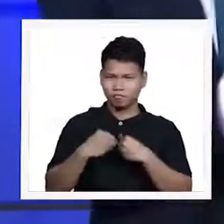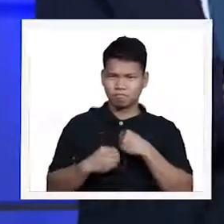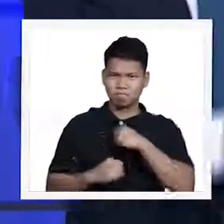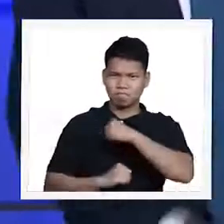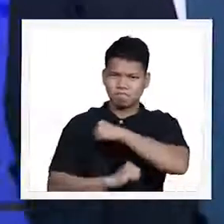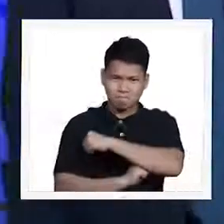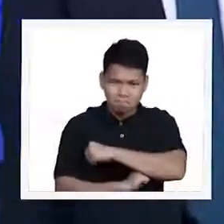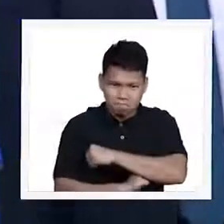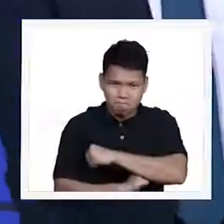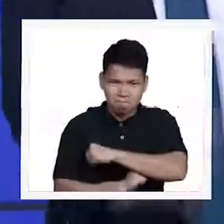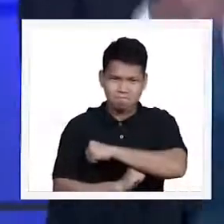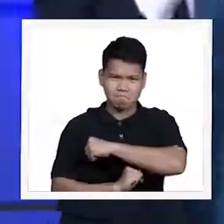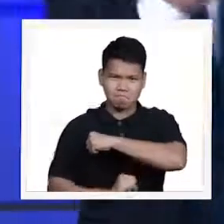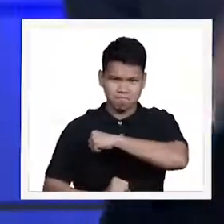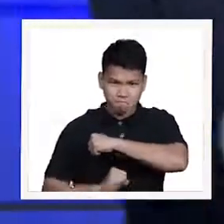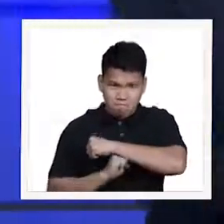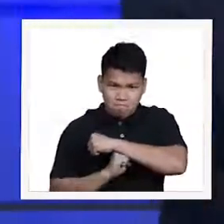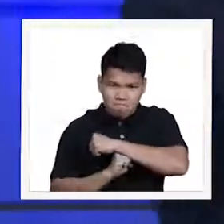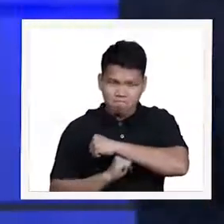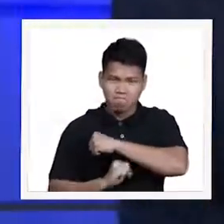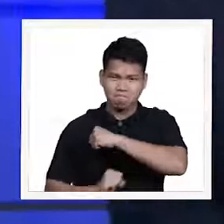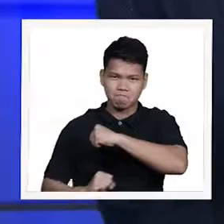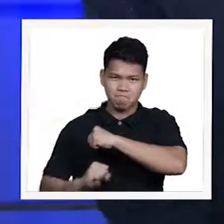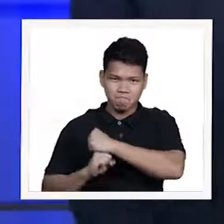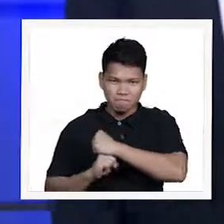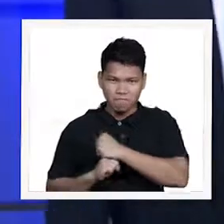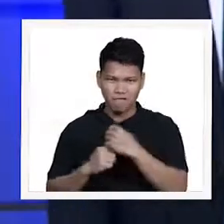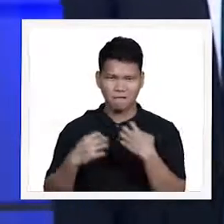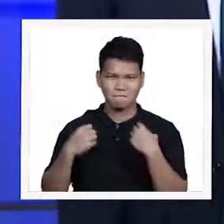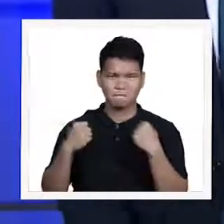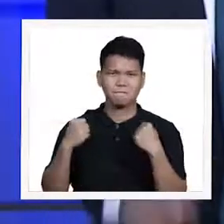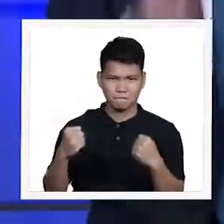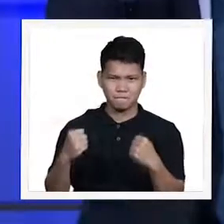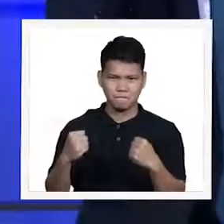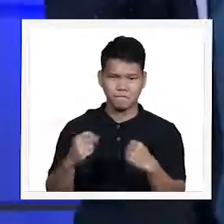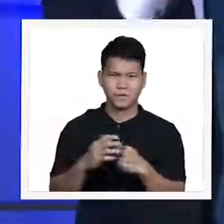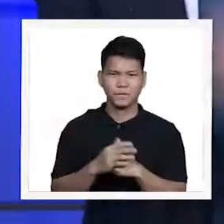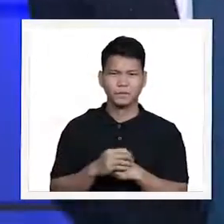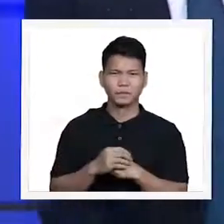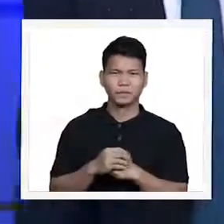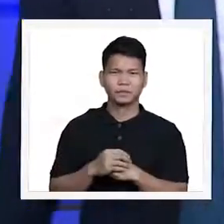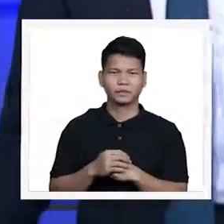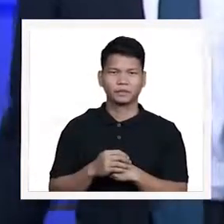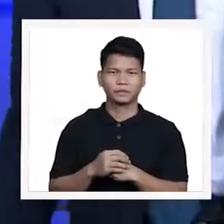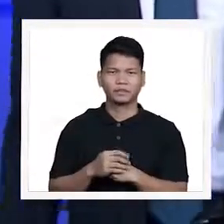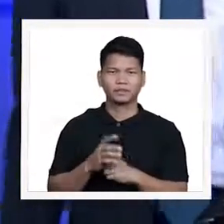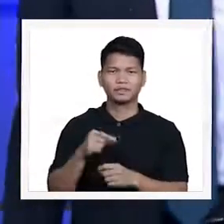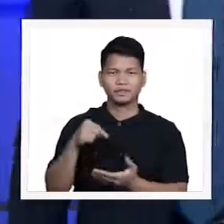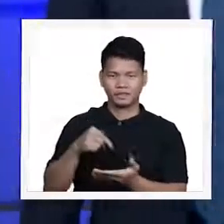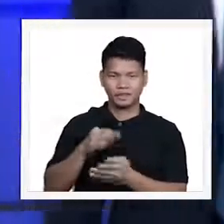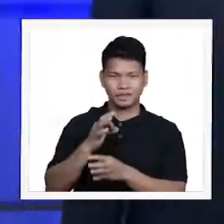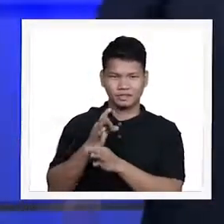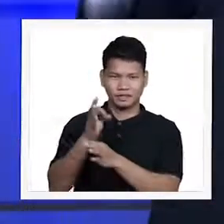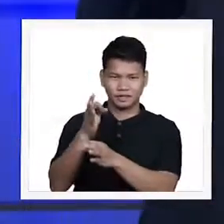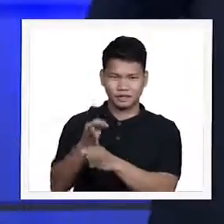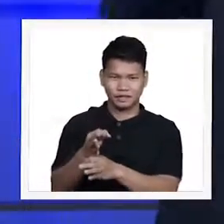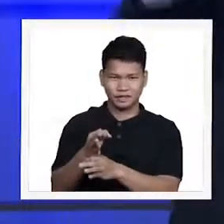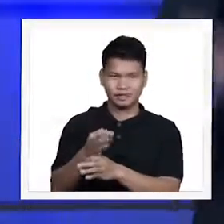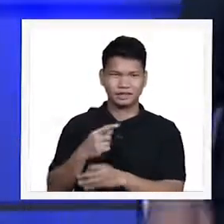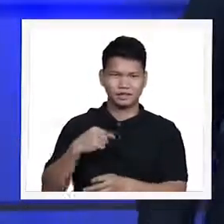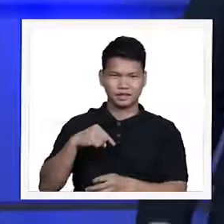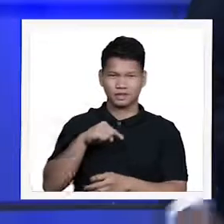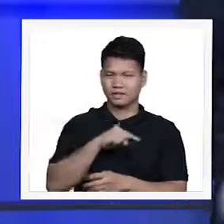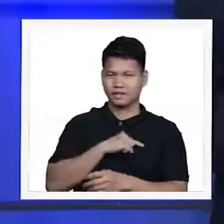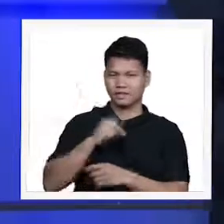nagbibigay sa atin ng strong foundation ang ating pananampalataya sa